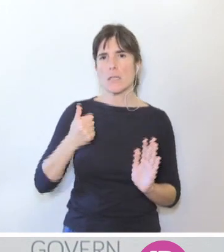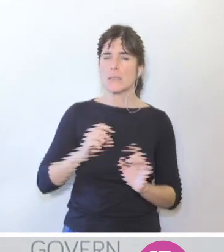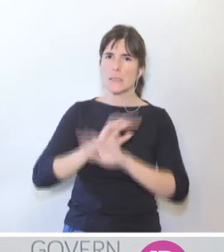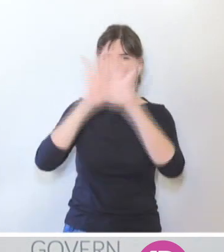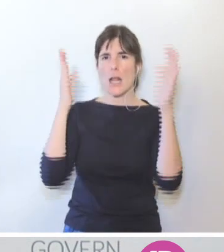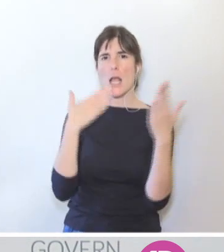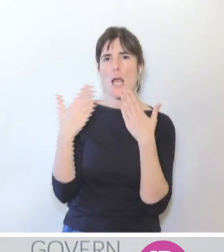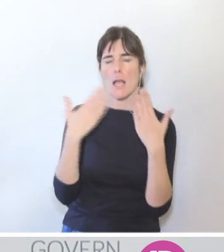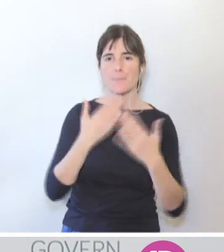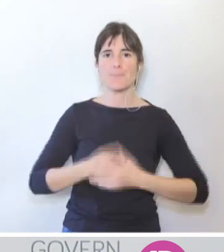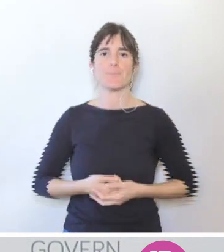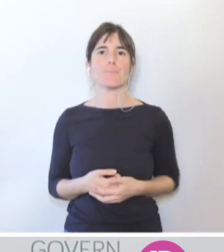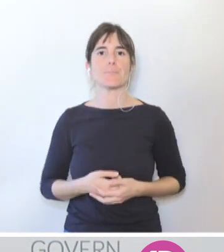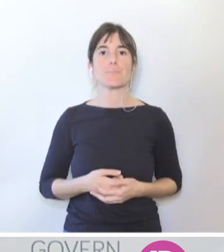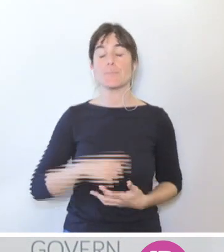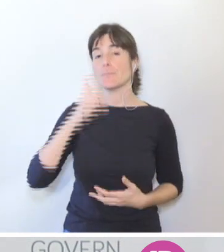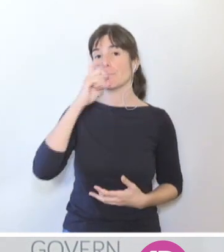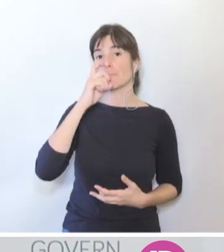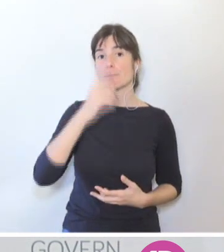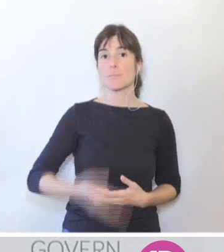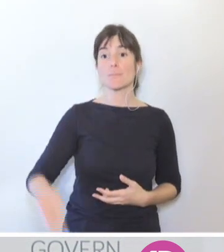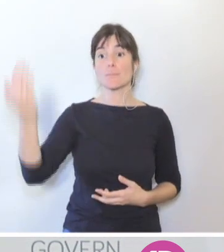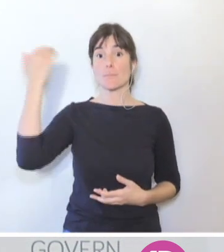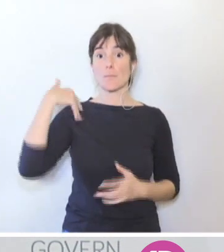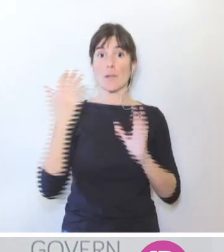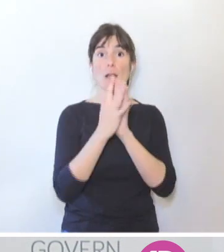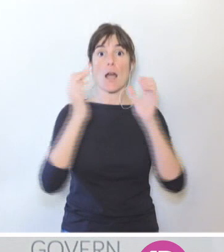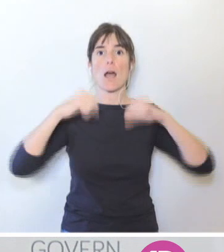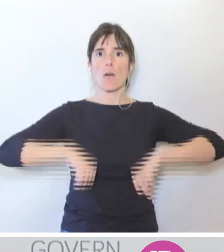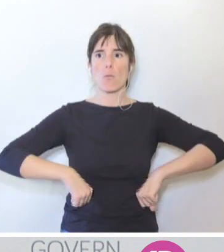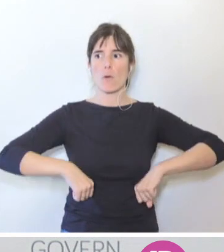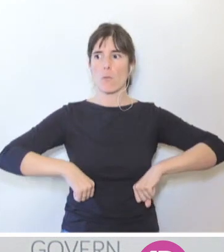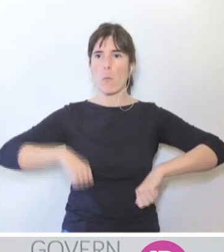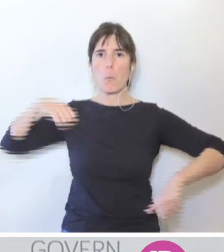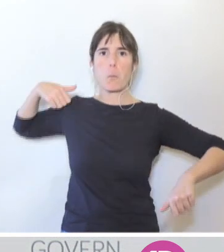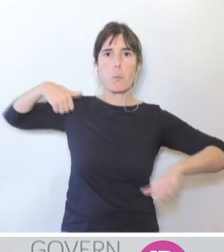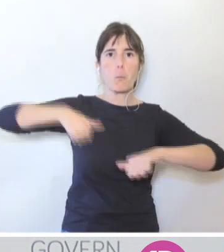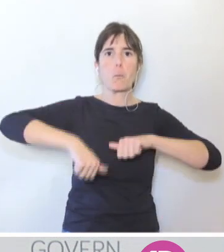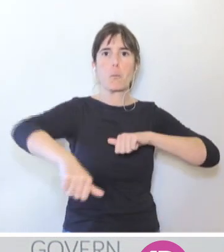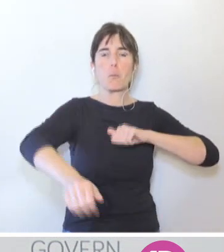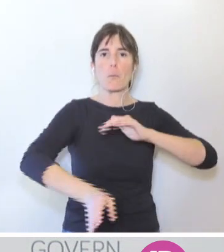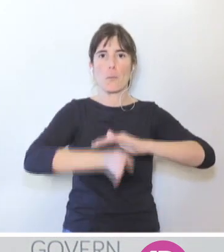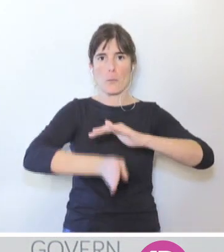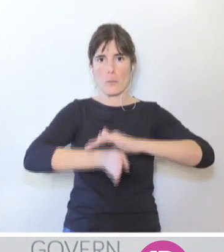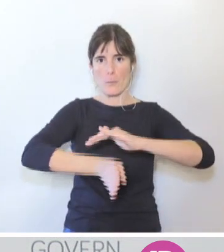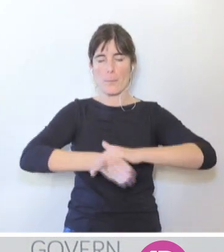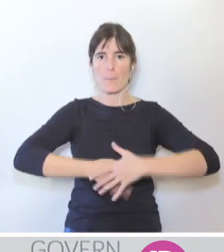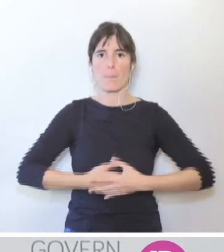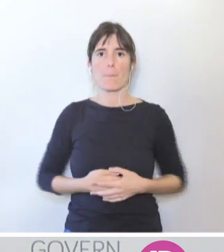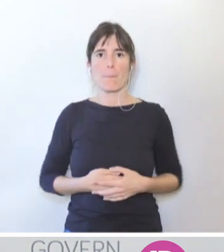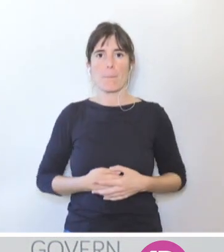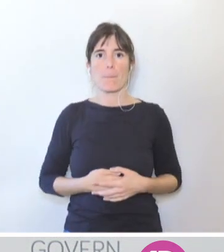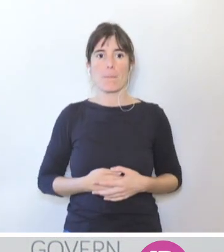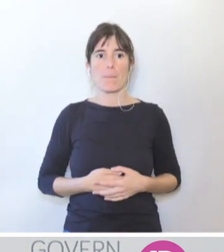que es va signar en el mes de juny segueix plenament vigent. I un dels apartats d'aquest